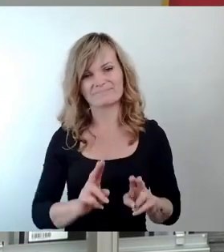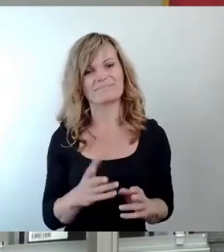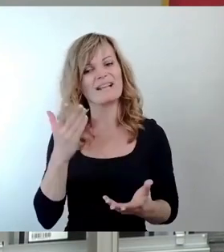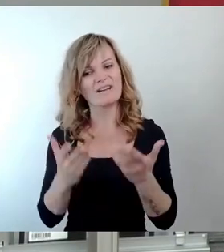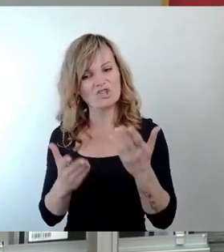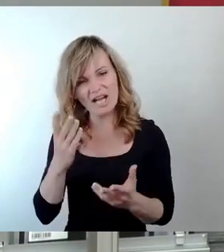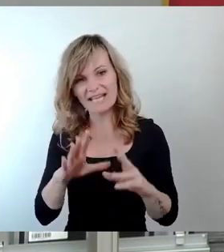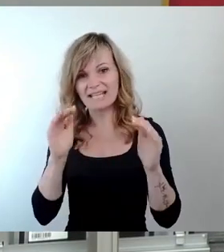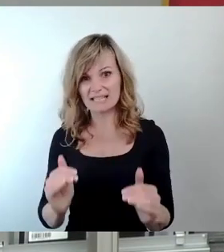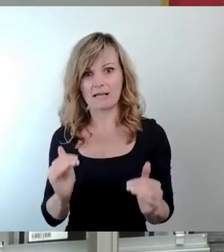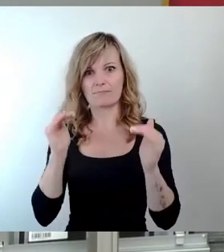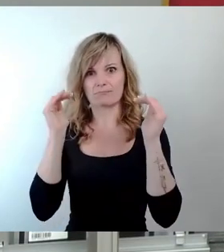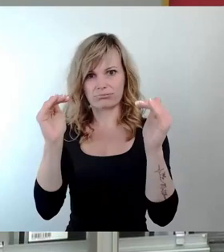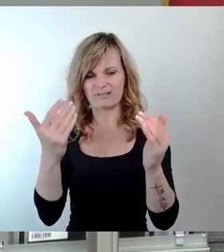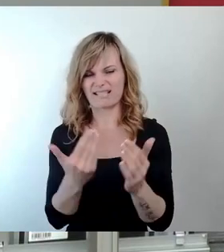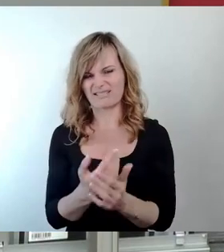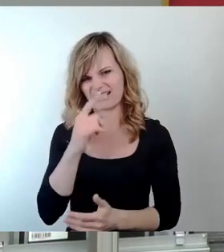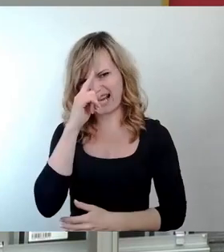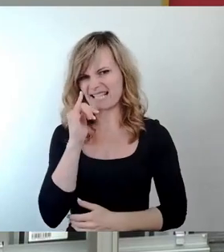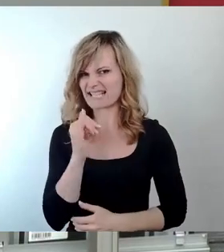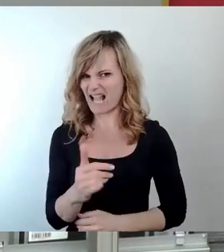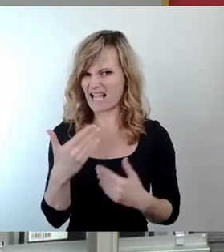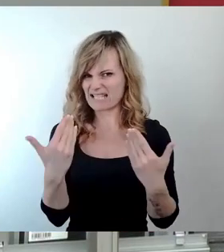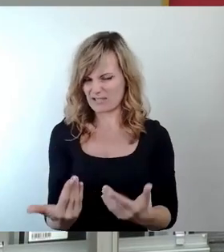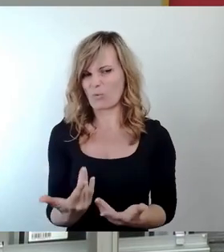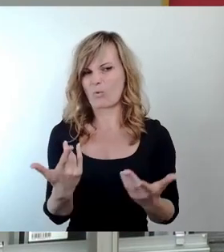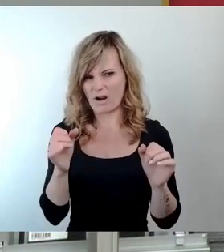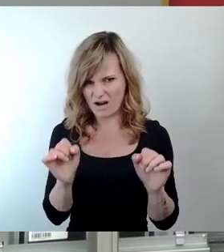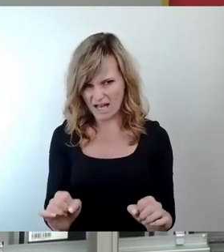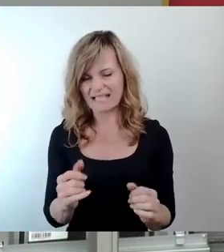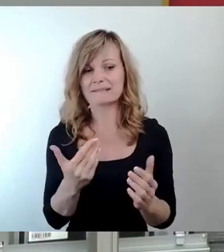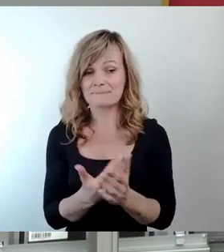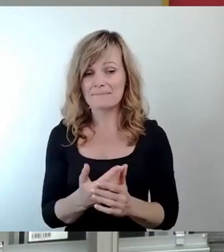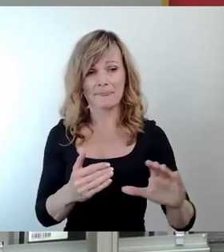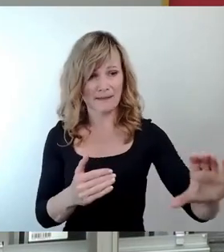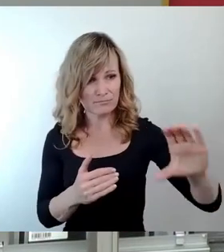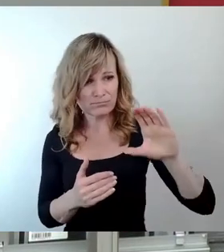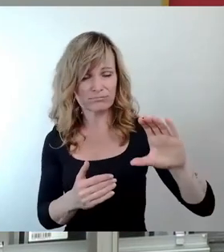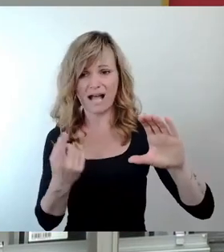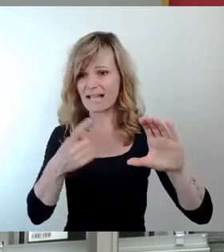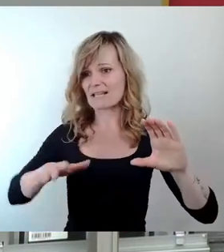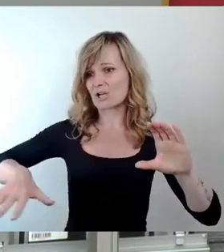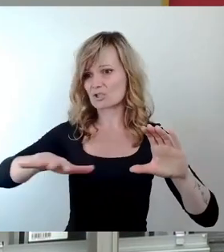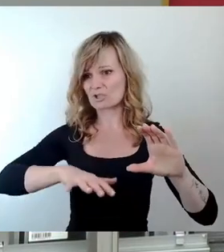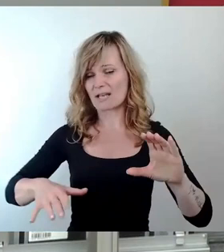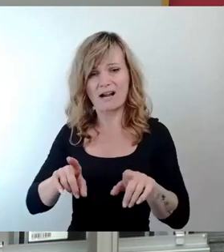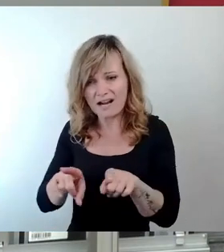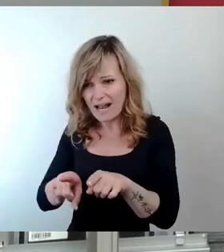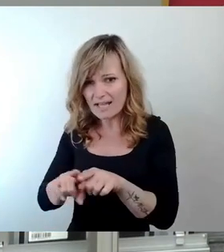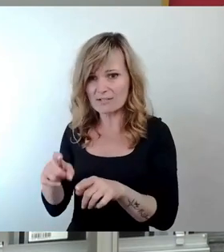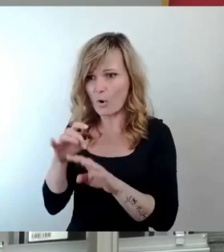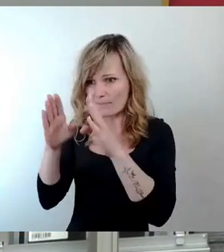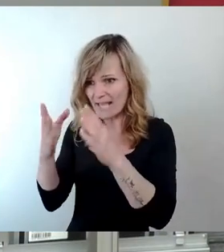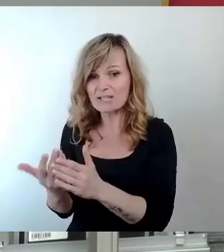werden wird, ist demnach mehr als berechtigt. Für dieses Geld könnte an anderer Stelle ein vergleichbares Objekt für Kunst und Kultur neu errichtet